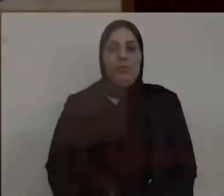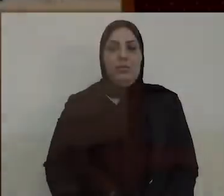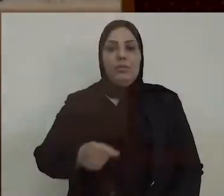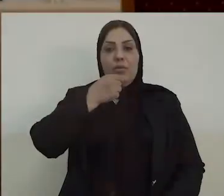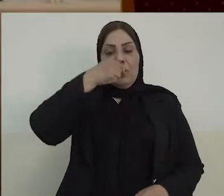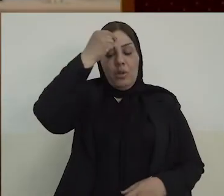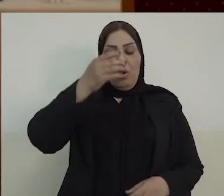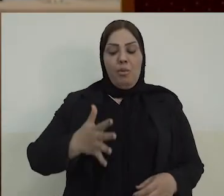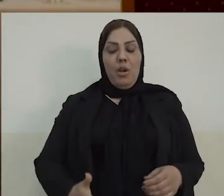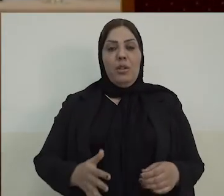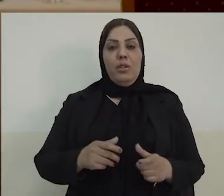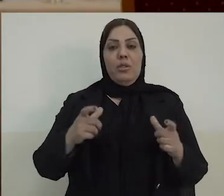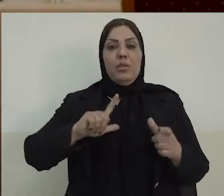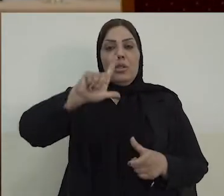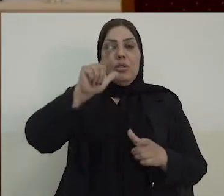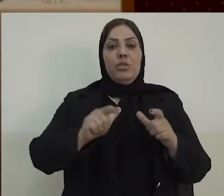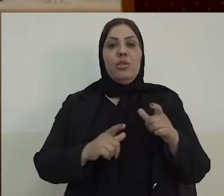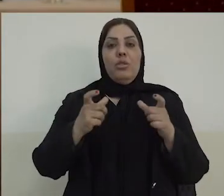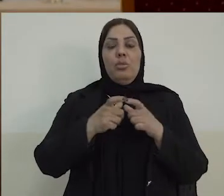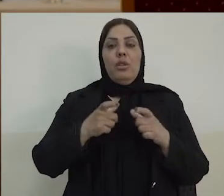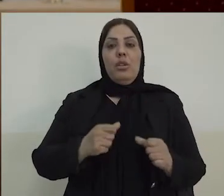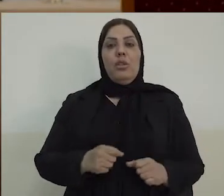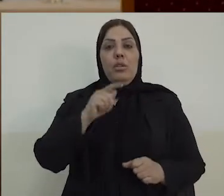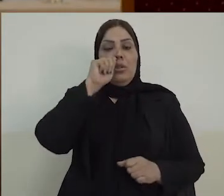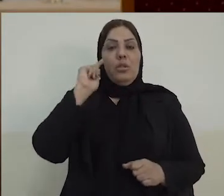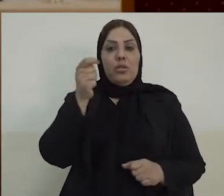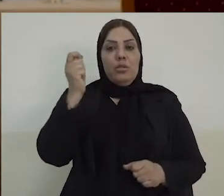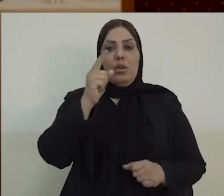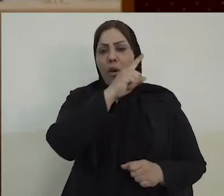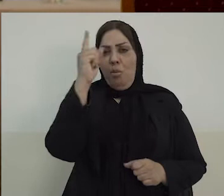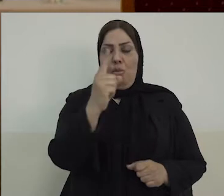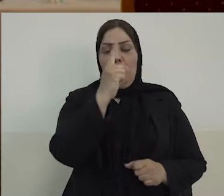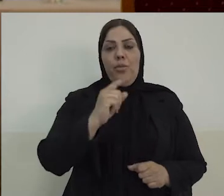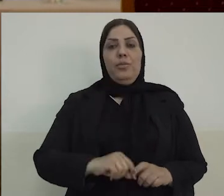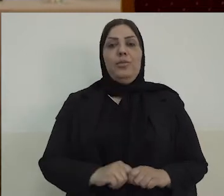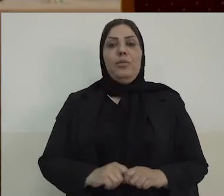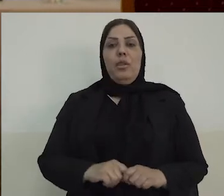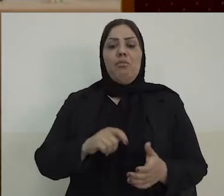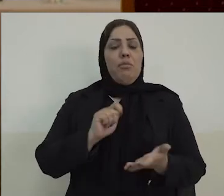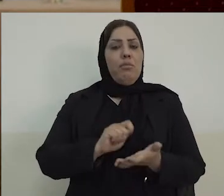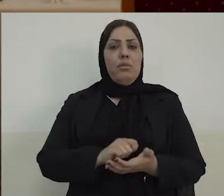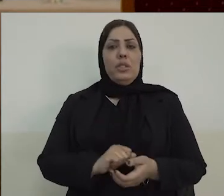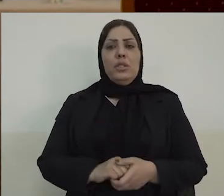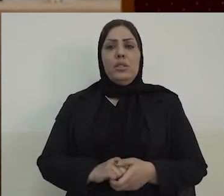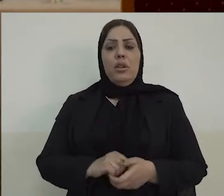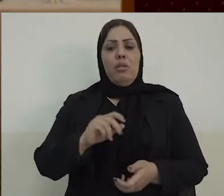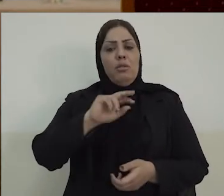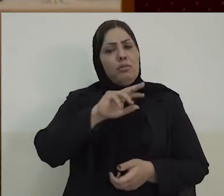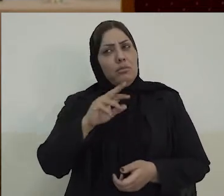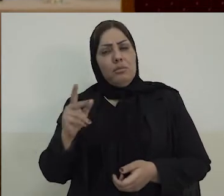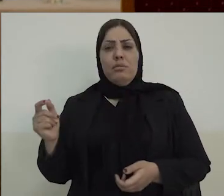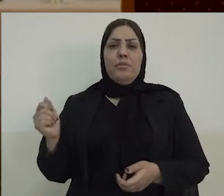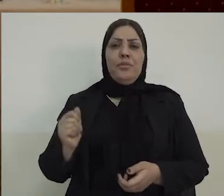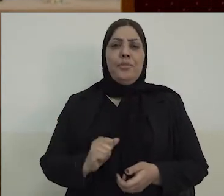من دلشاد خادر خوشناو سروچو كومالي كتابالاکاني كولستان ملبن دي گشتي براستي لجيان